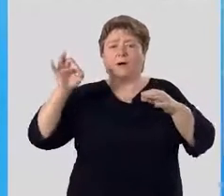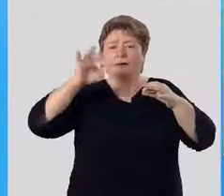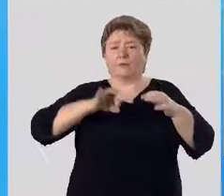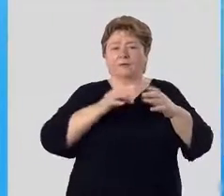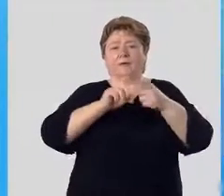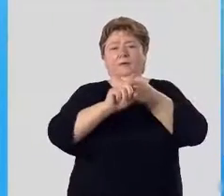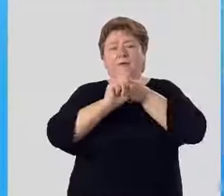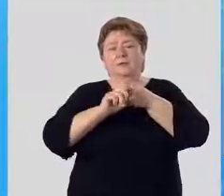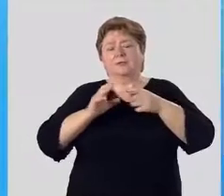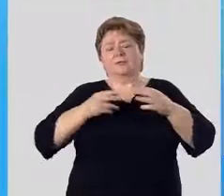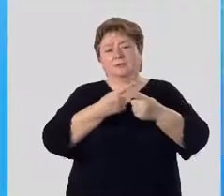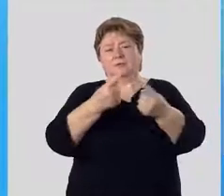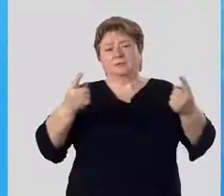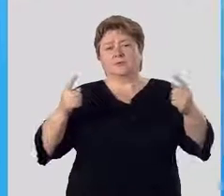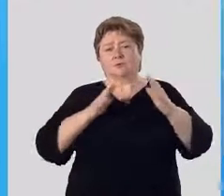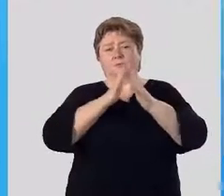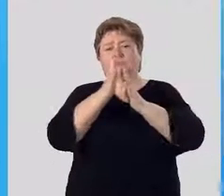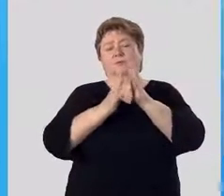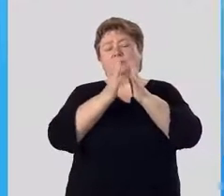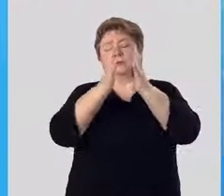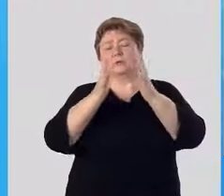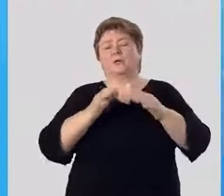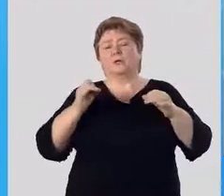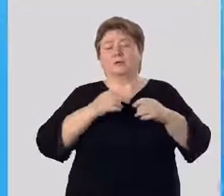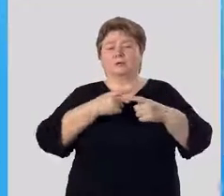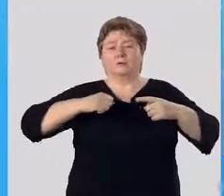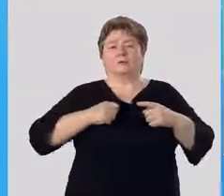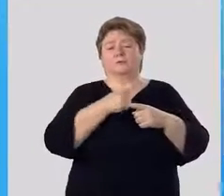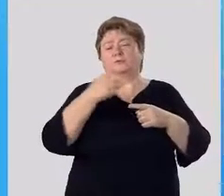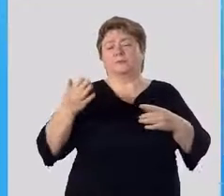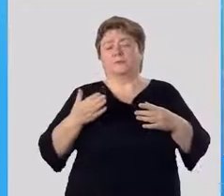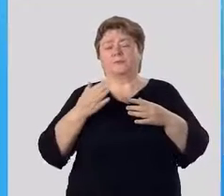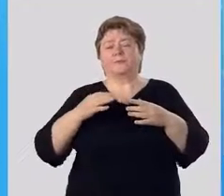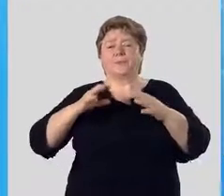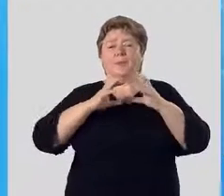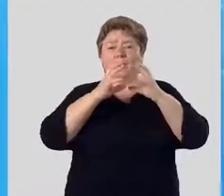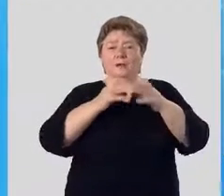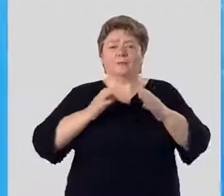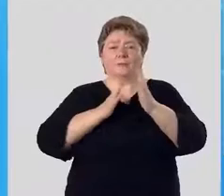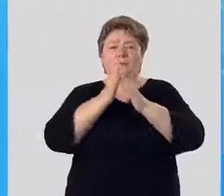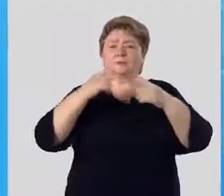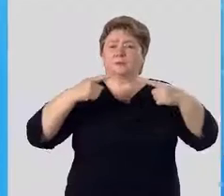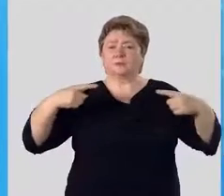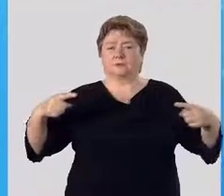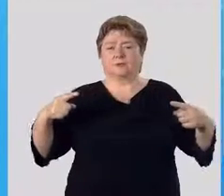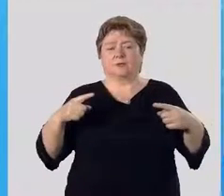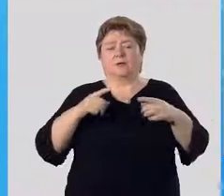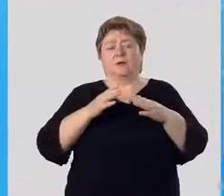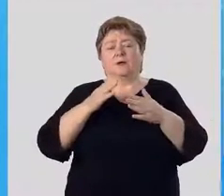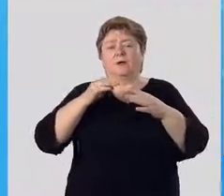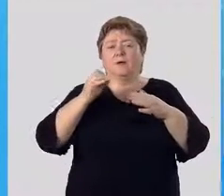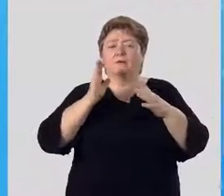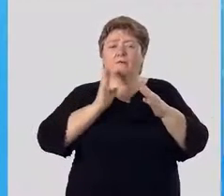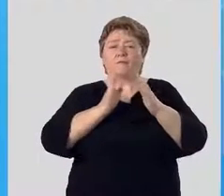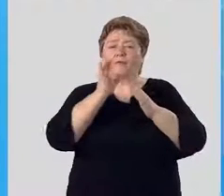взаимосвязь с окружающей природой и друг с другом. Мир растений крайне разнообразен. Это